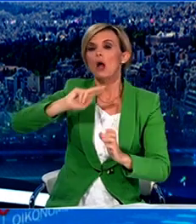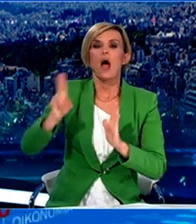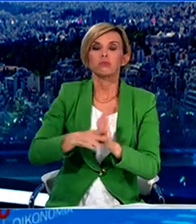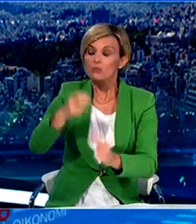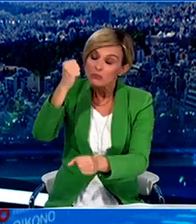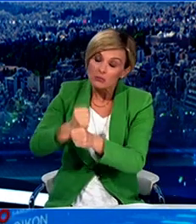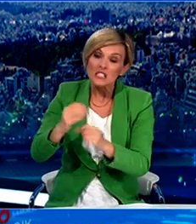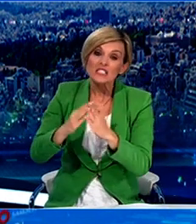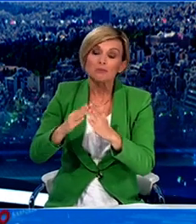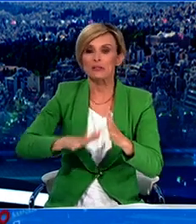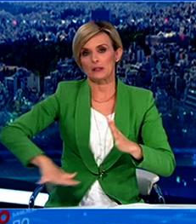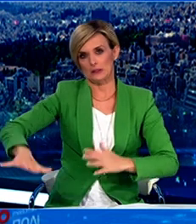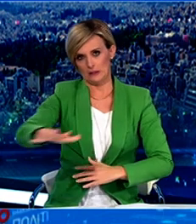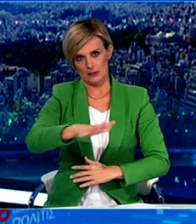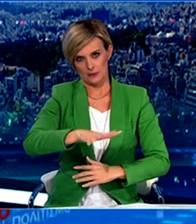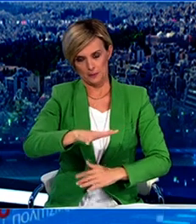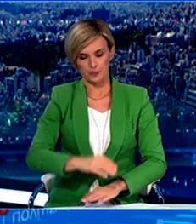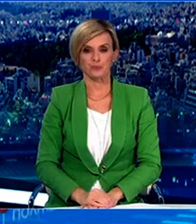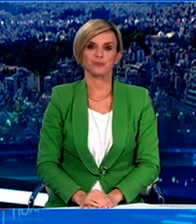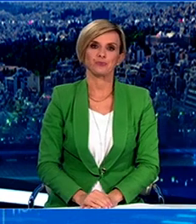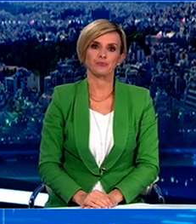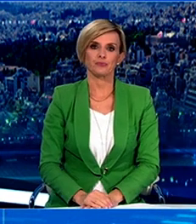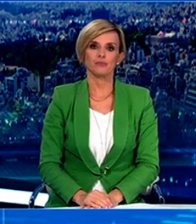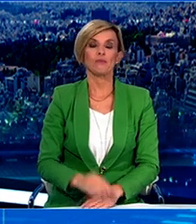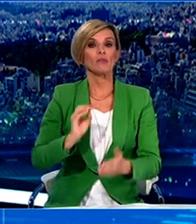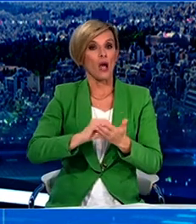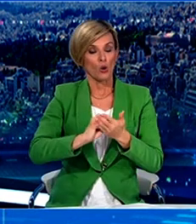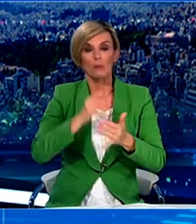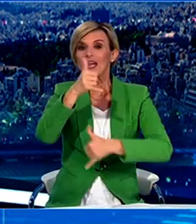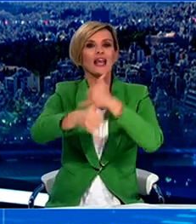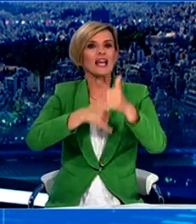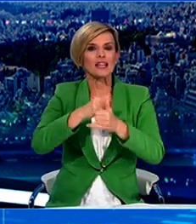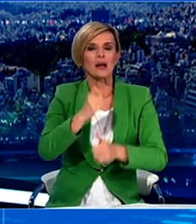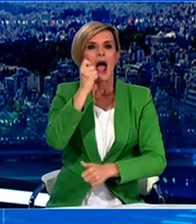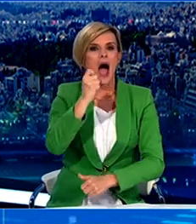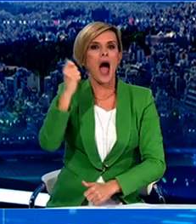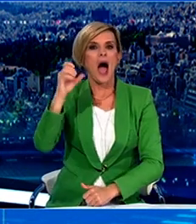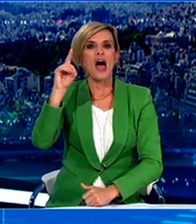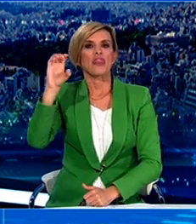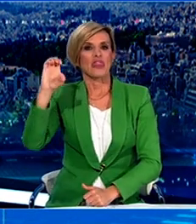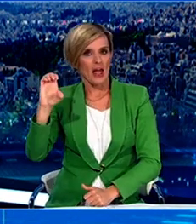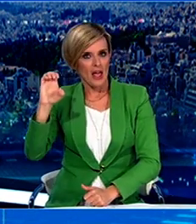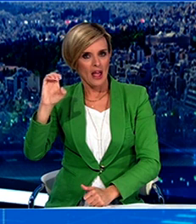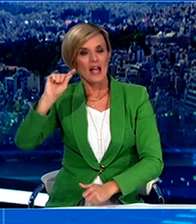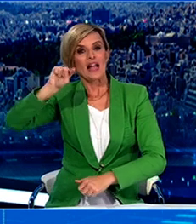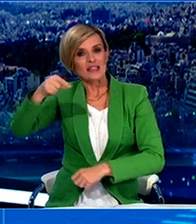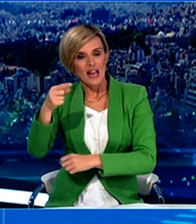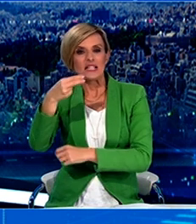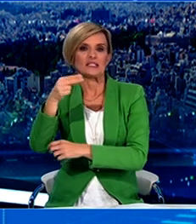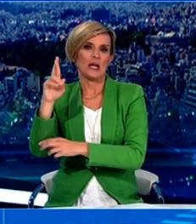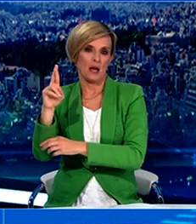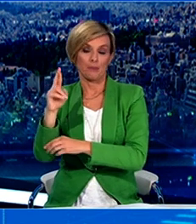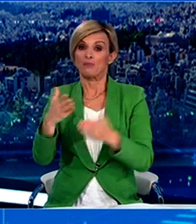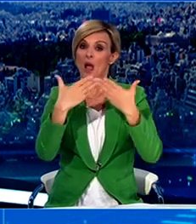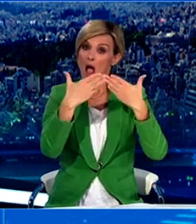χρήσης που λαμβάνεται από τον ιστότοπο ad.gr. Ανοιχτά μένουν τα σχολεία